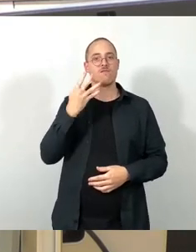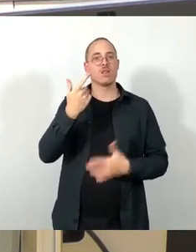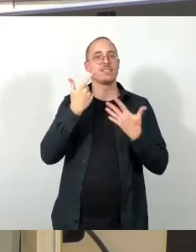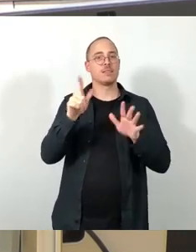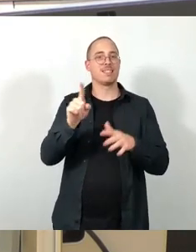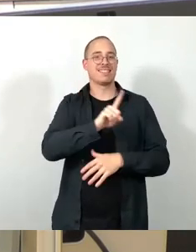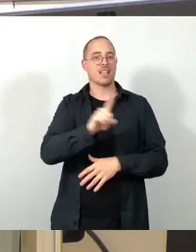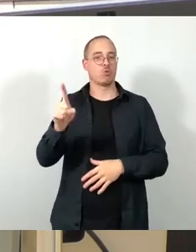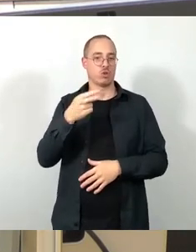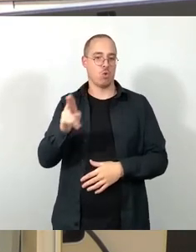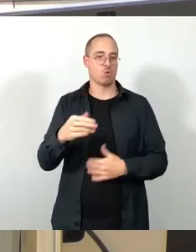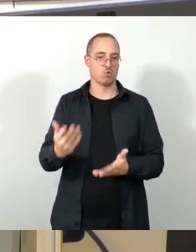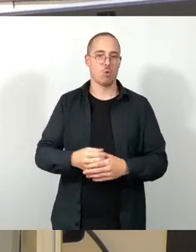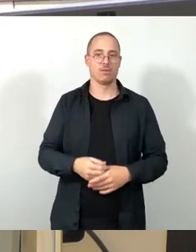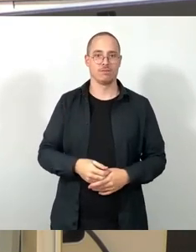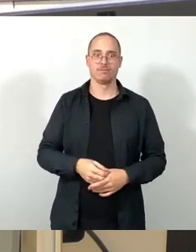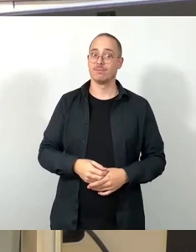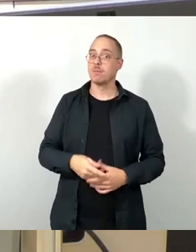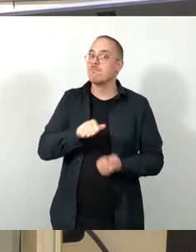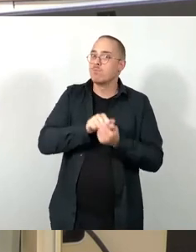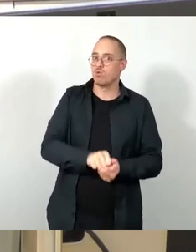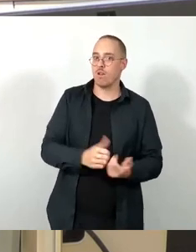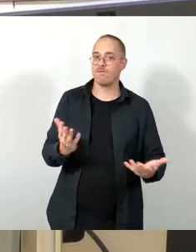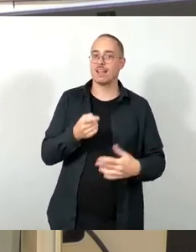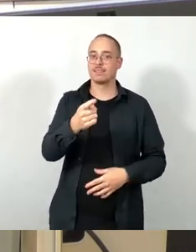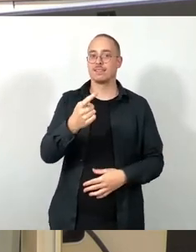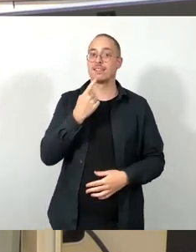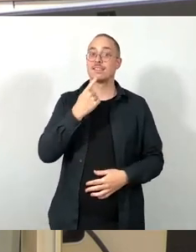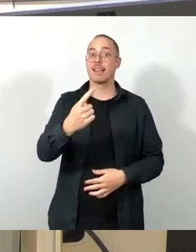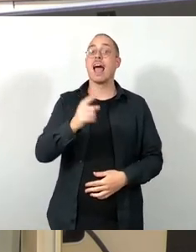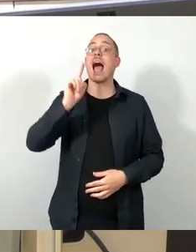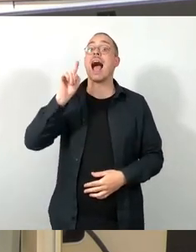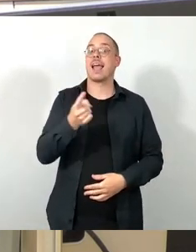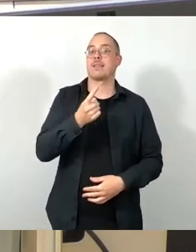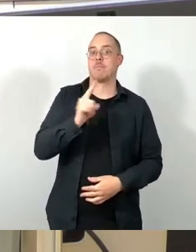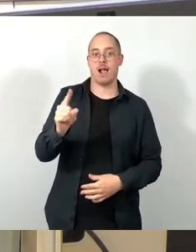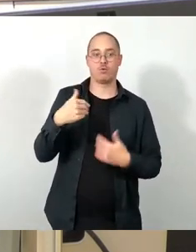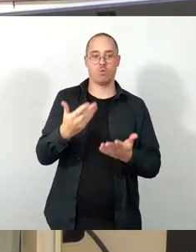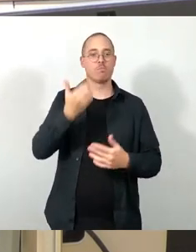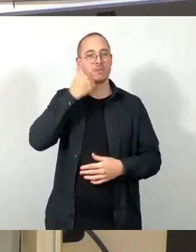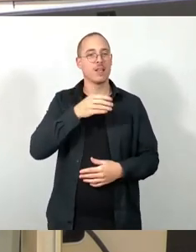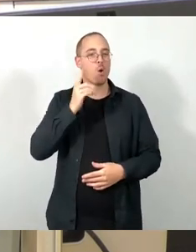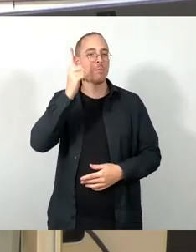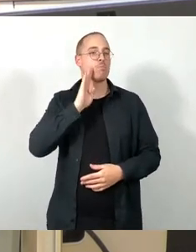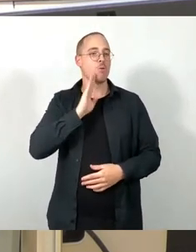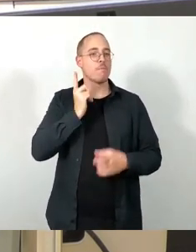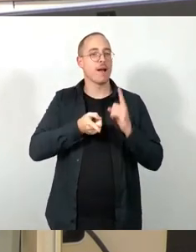einmalig. Und der Oberbürgermeister möge doch bitte prüfen. Das bringt mich zu der Bitte, die